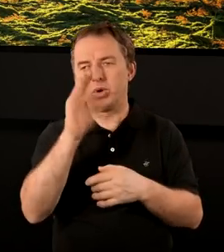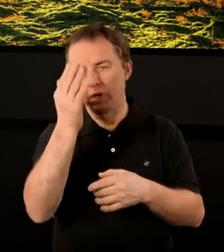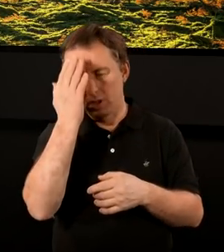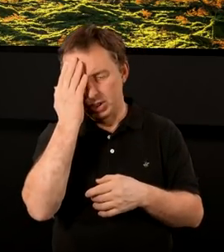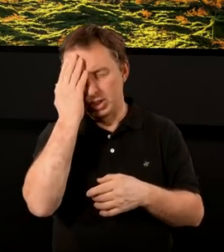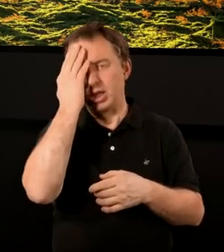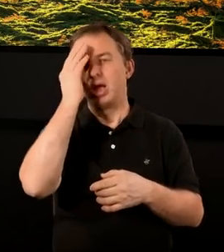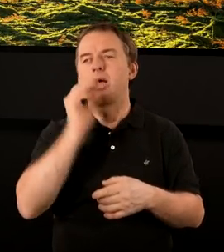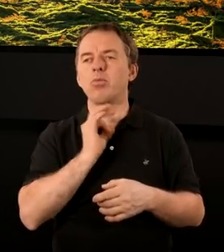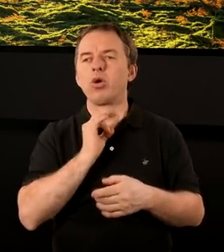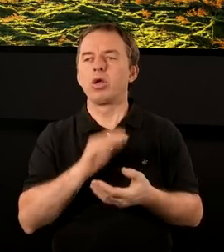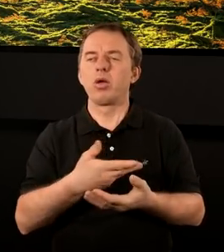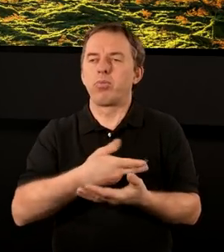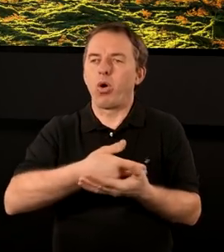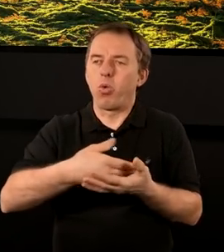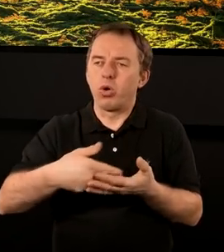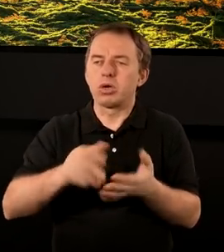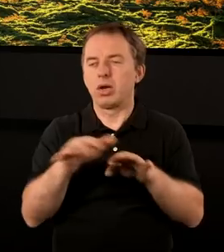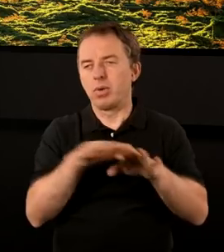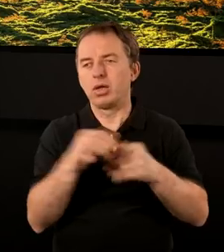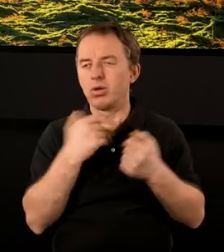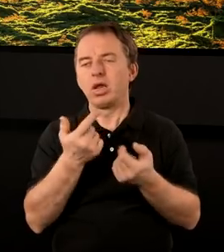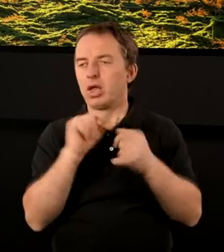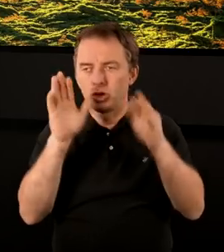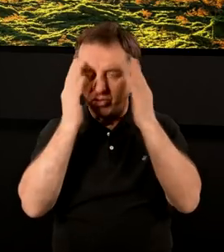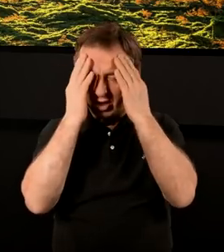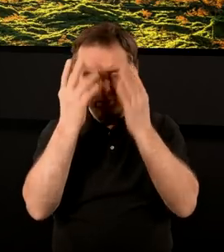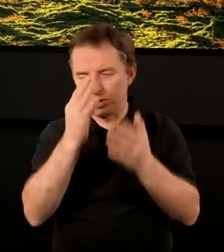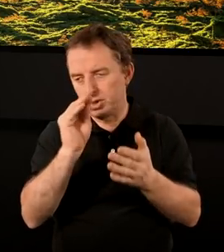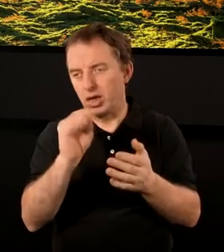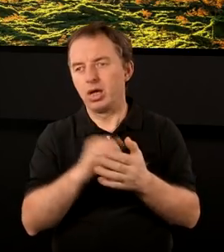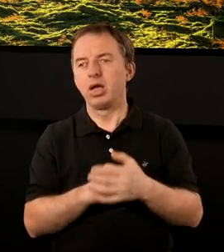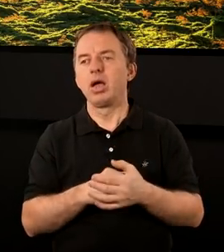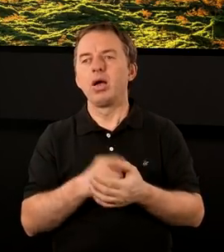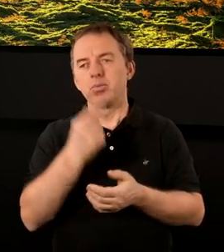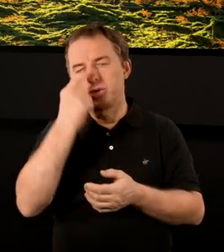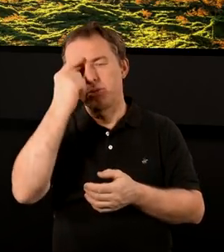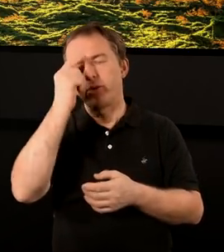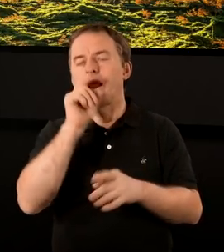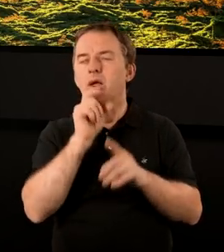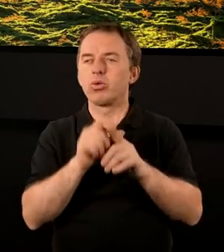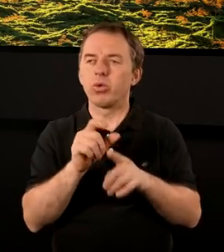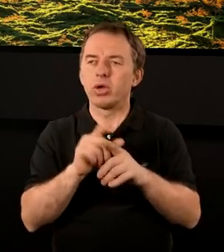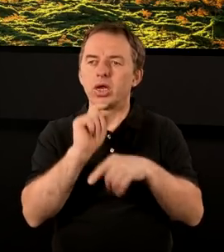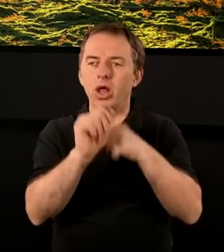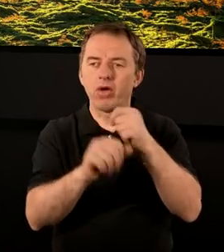Bóg nas naprawdę zna. Zna moje położenia. To nie jest tak, że On jest nieświadomy. Mi się przypominają słowa, które nawiązują